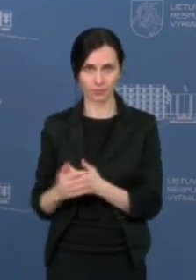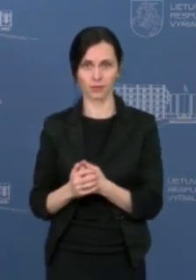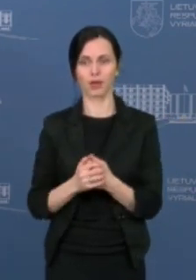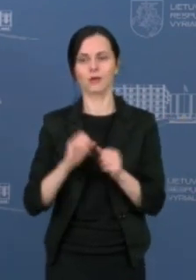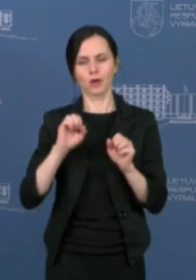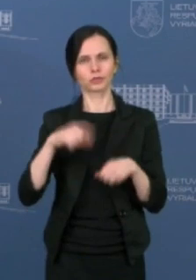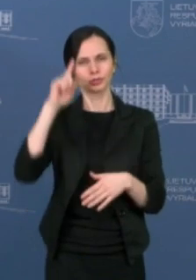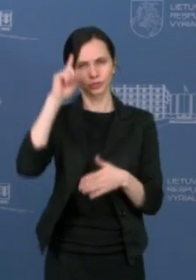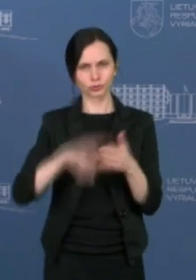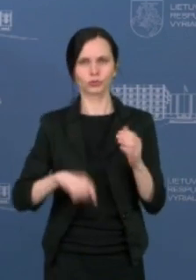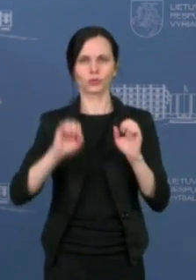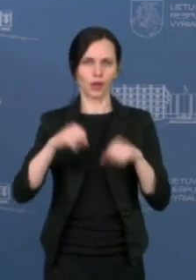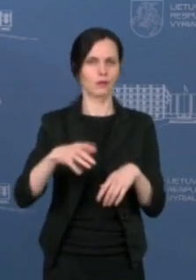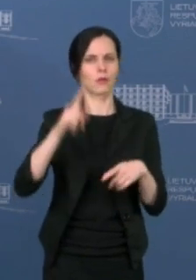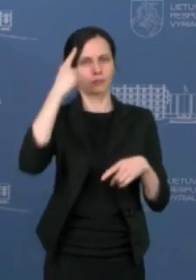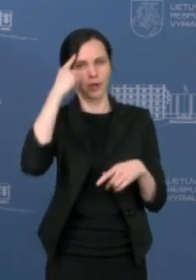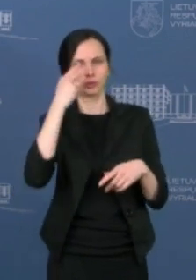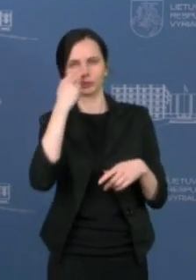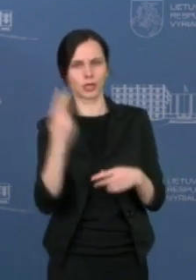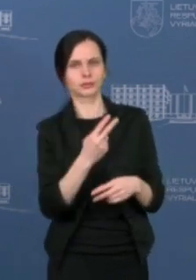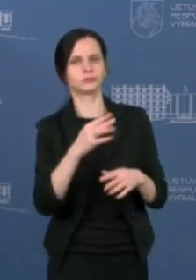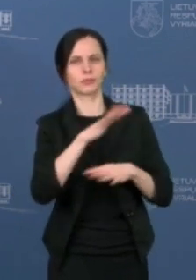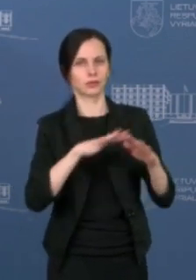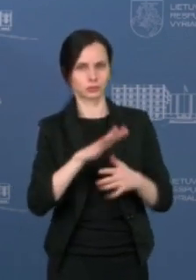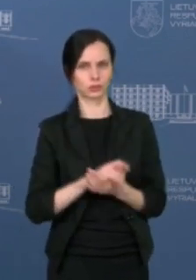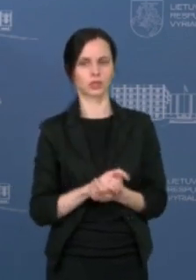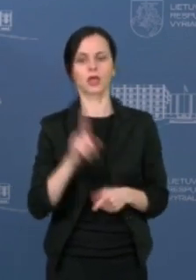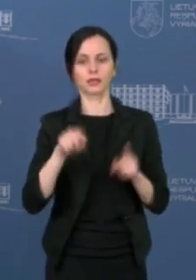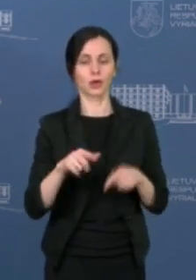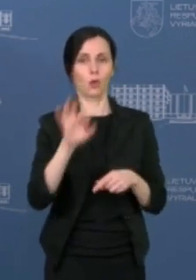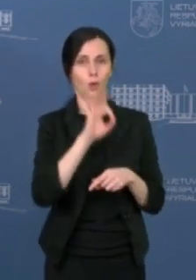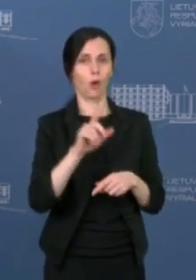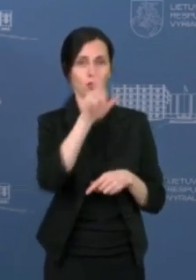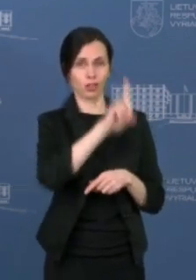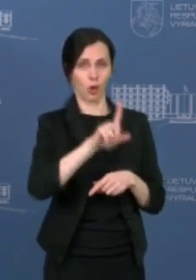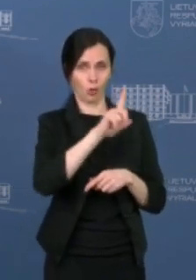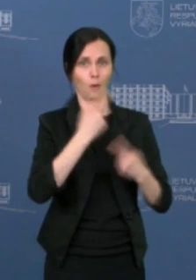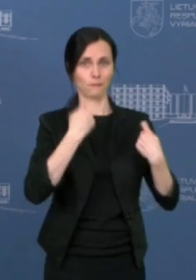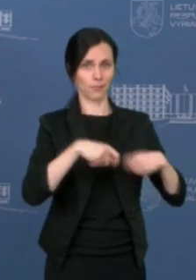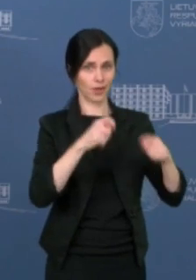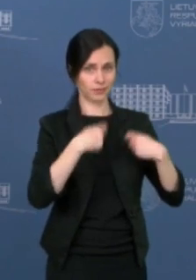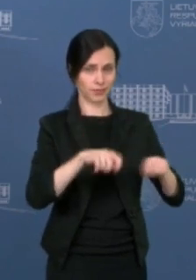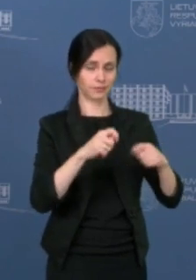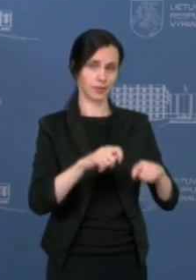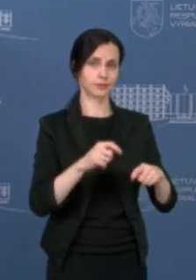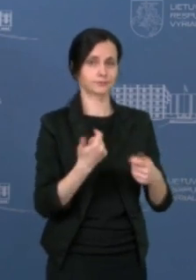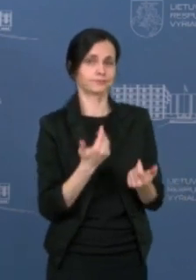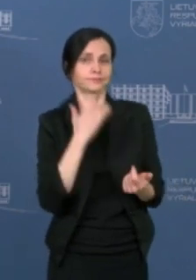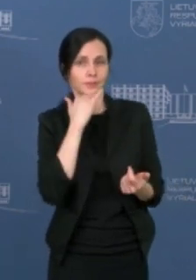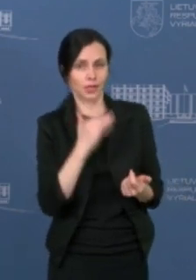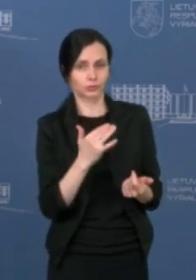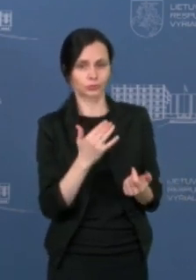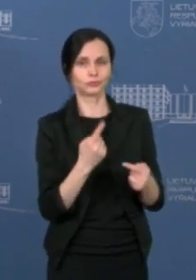ir proporcingumo kriterijais remintis. Tai dabar kalbant, atsakant apie lauko prekybą, natūralu, kad, na, prioritetas